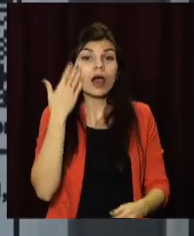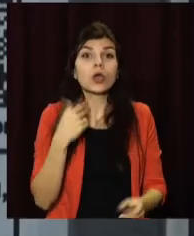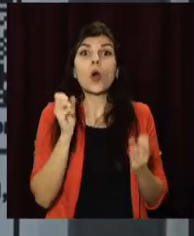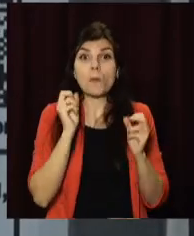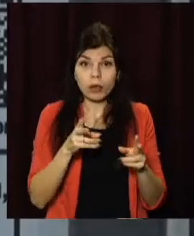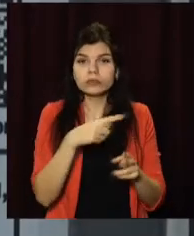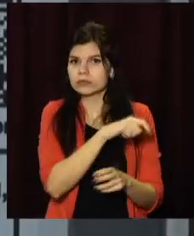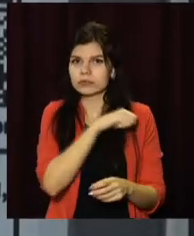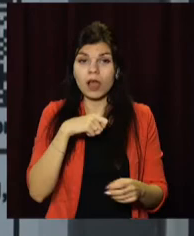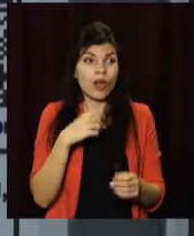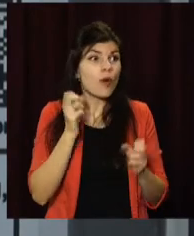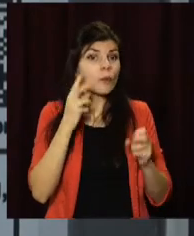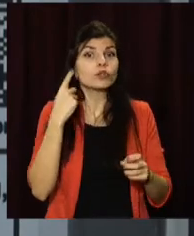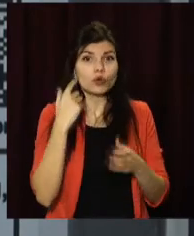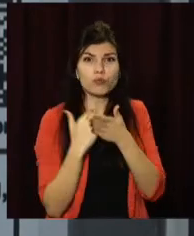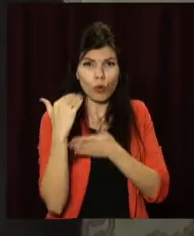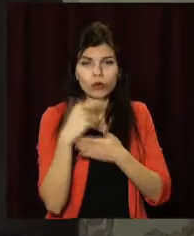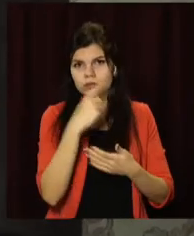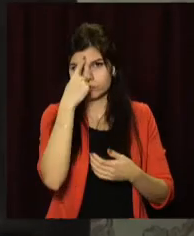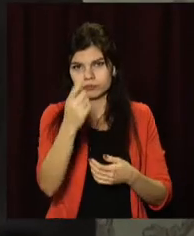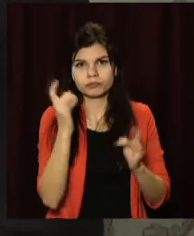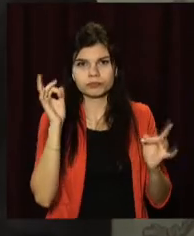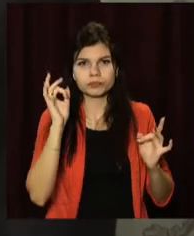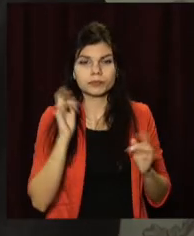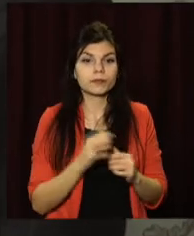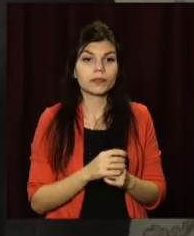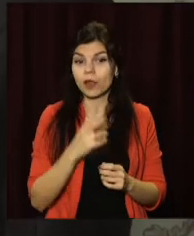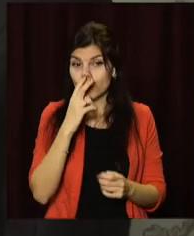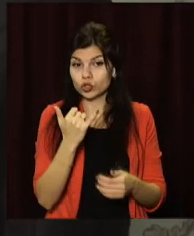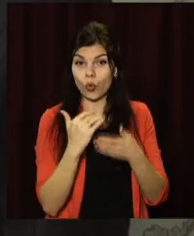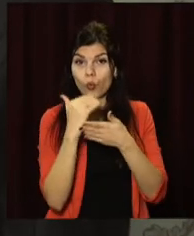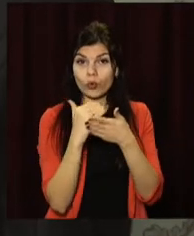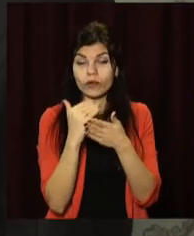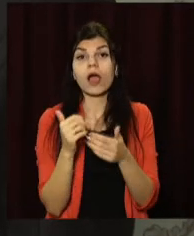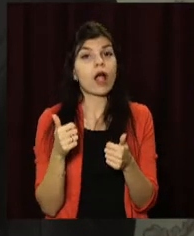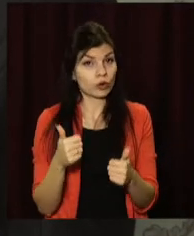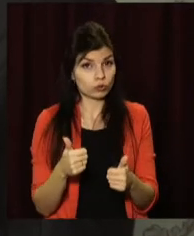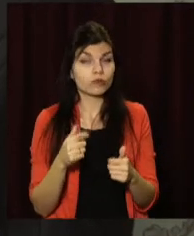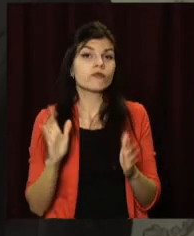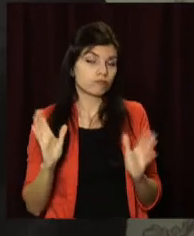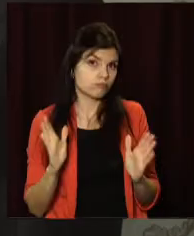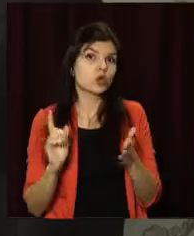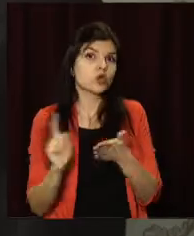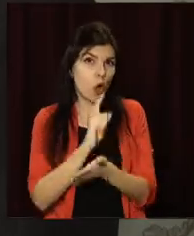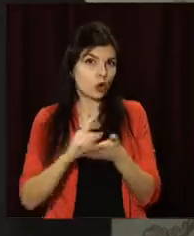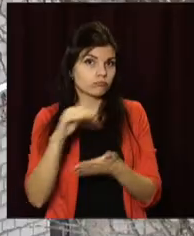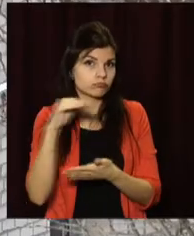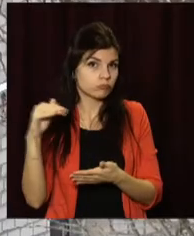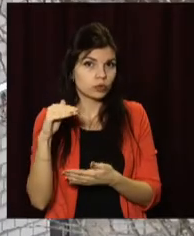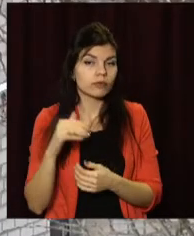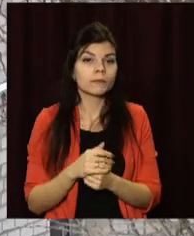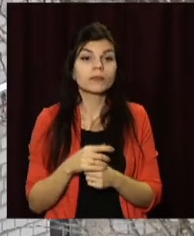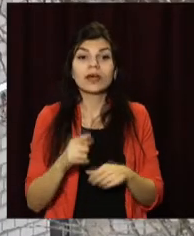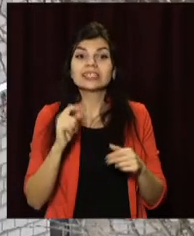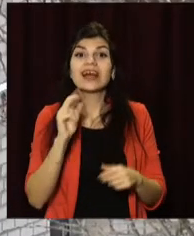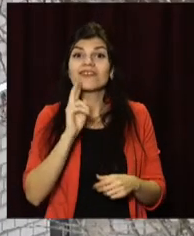небезпеки сервіс сам надійшли йому повідомлення. Зараз ми бачимо рівень хорошого відуха, тобто він в пределах взагалі норми. За два